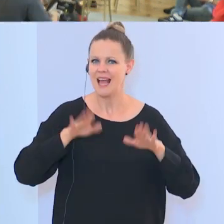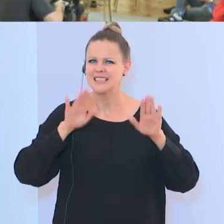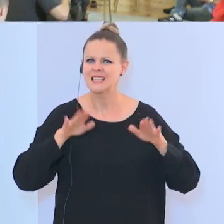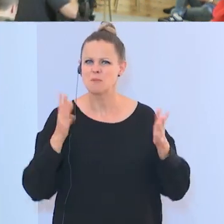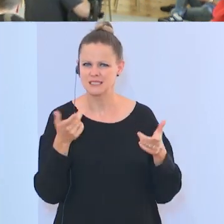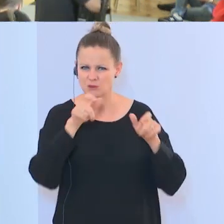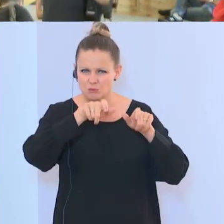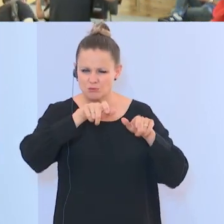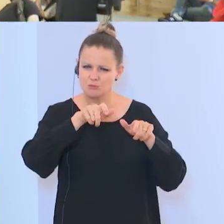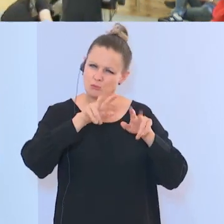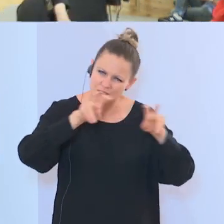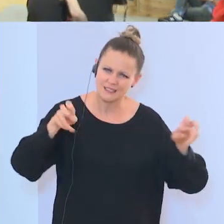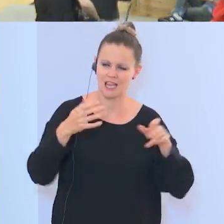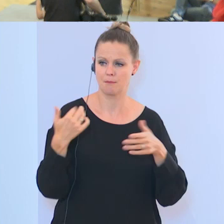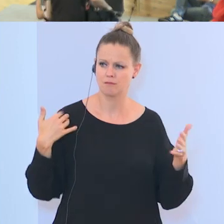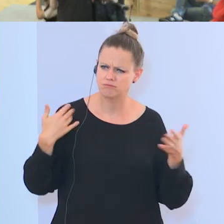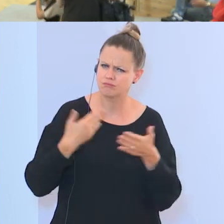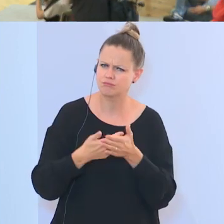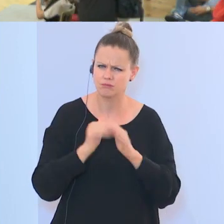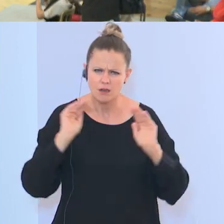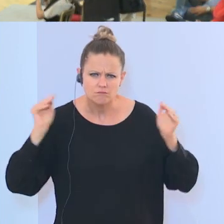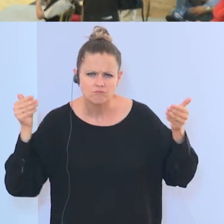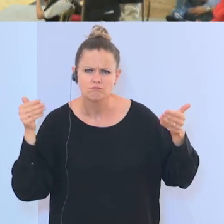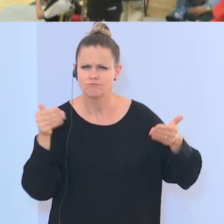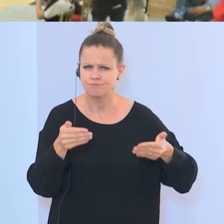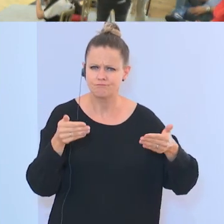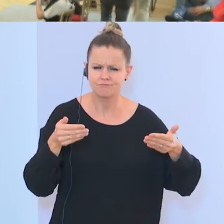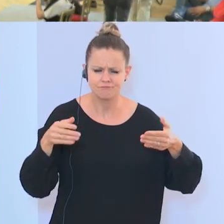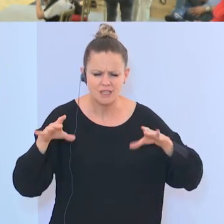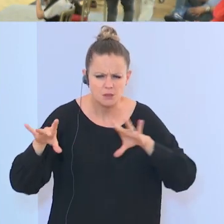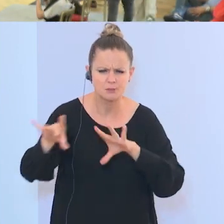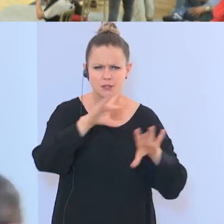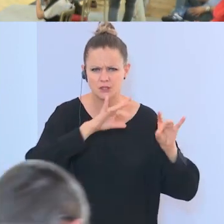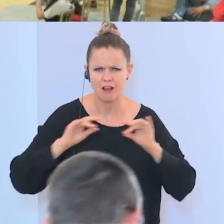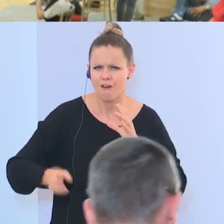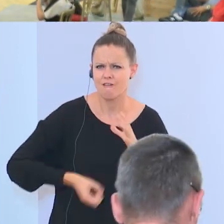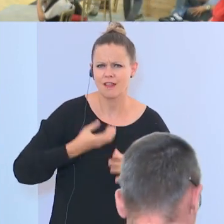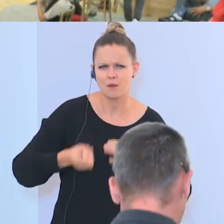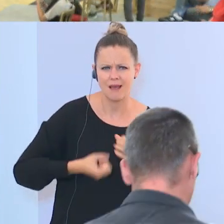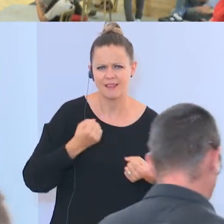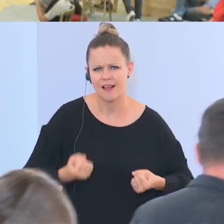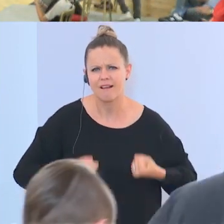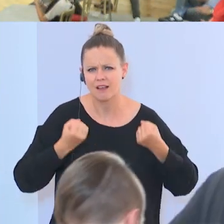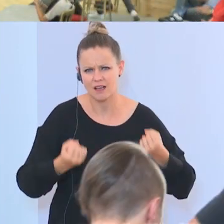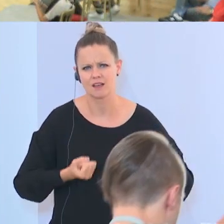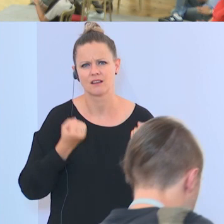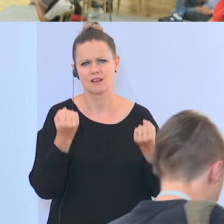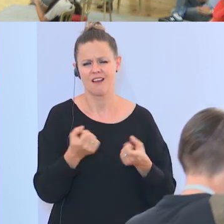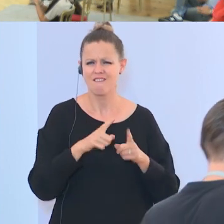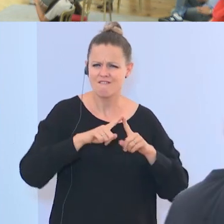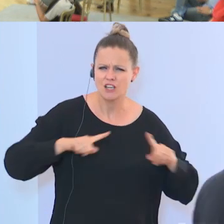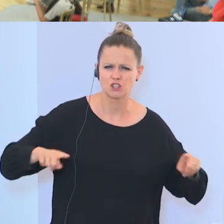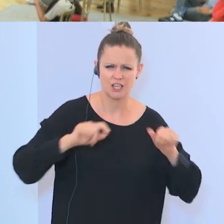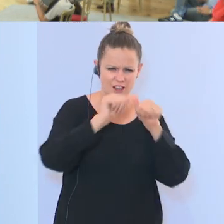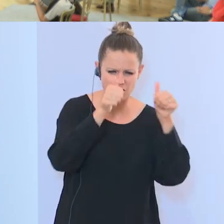geht, wir haben uns in den letzten Jahren sehr stark auseinandergesetzt mit Phänomenen der Gewalt, Phänomenen des Jihadismus, des Salafismus.